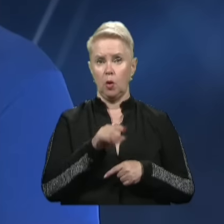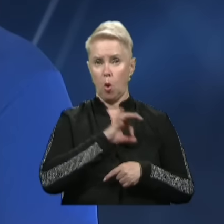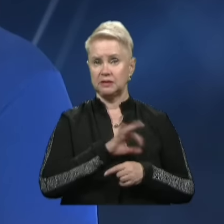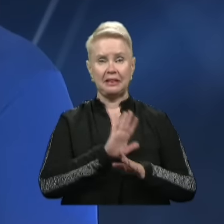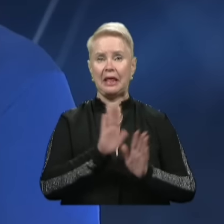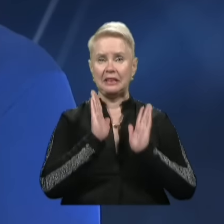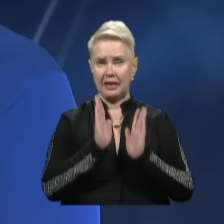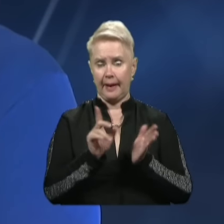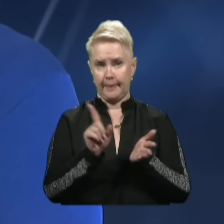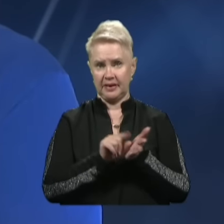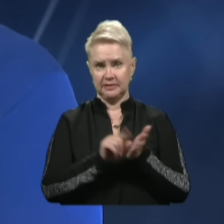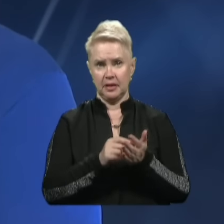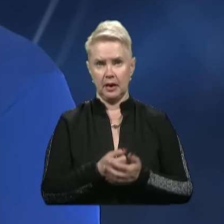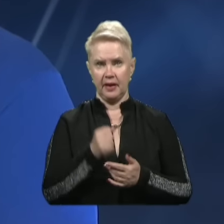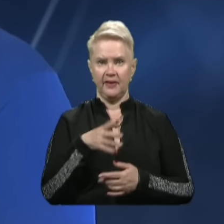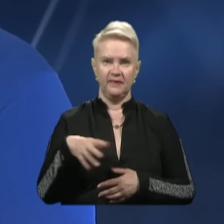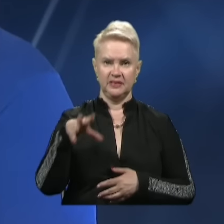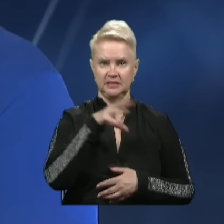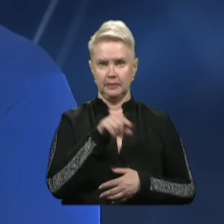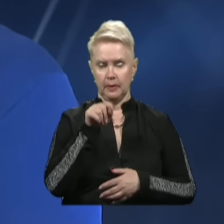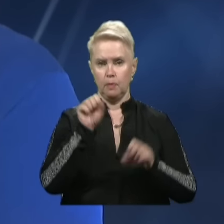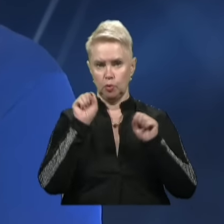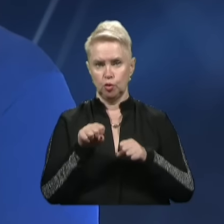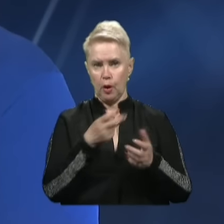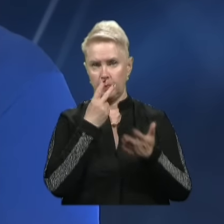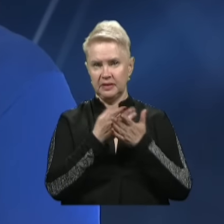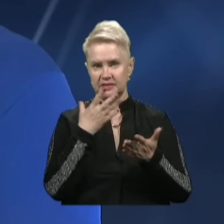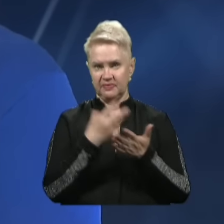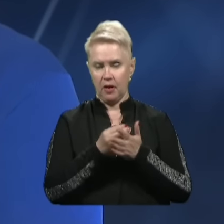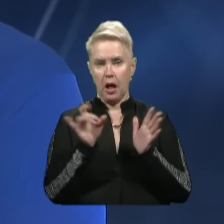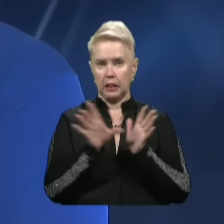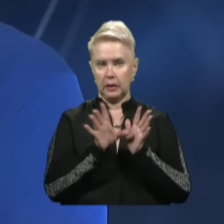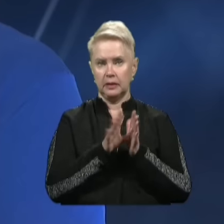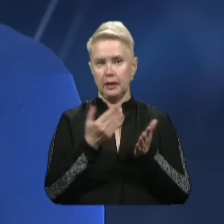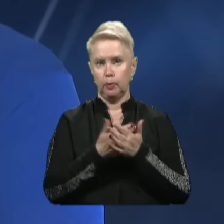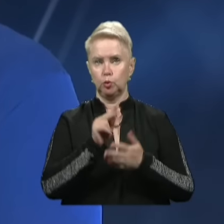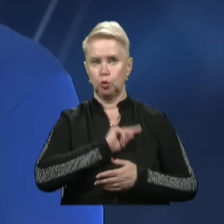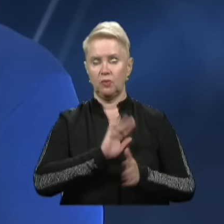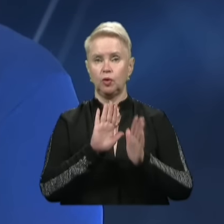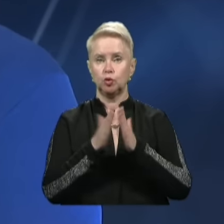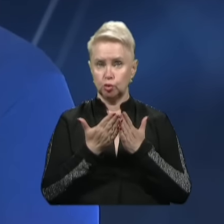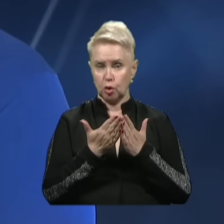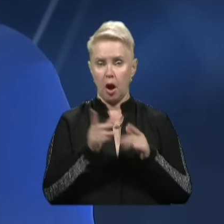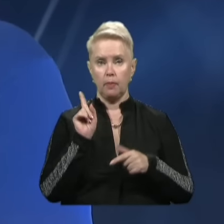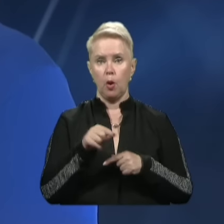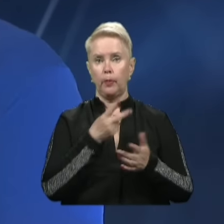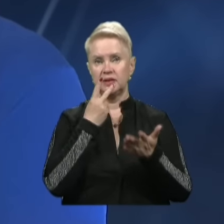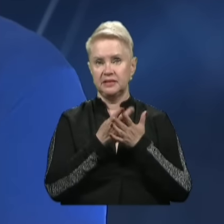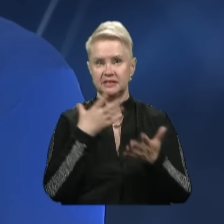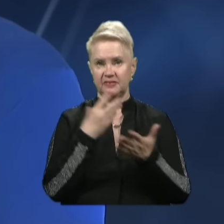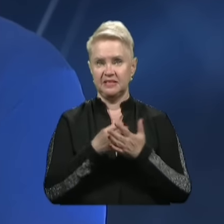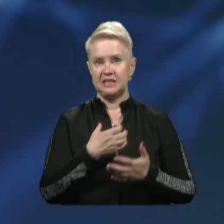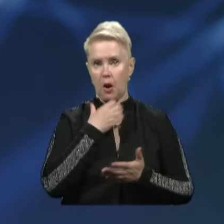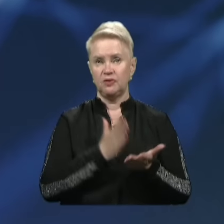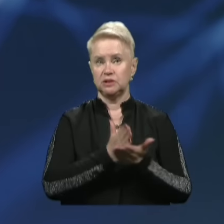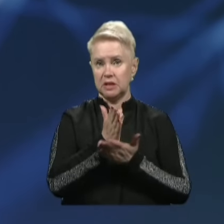корисний не тільки пенсіонерам, а всім, тому що там можна подивитися свою електронну, наприклад, трудову книжку, або подивитися свій